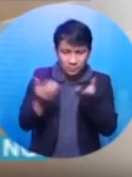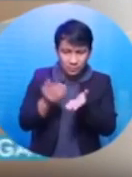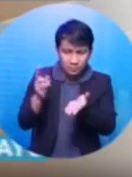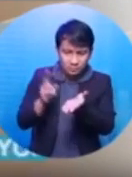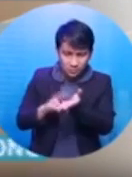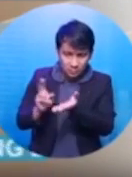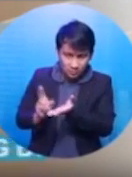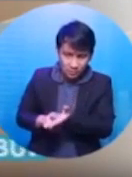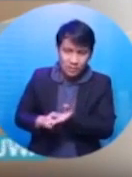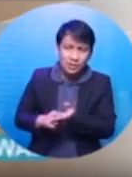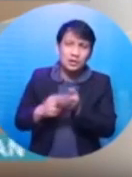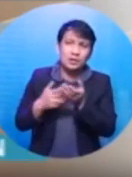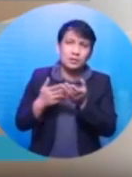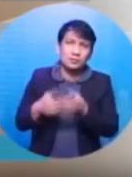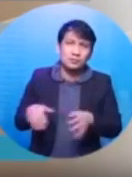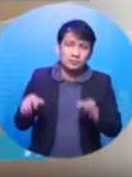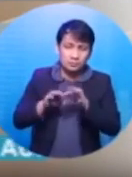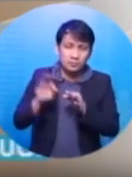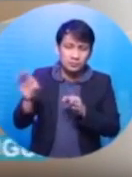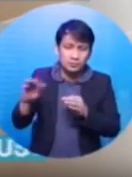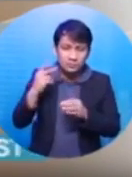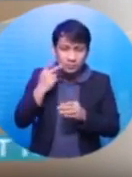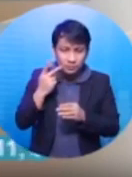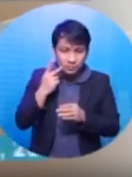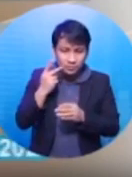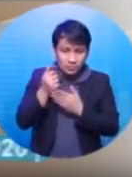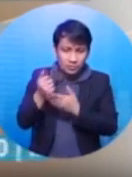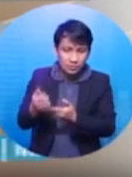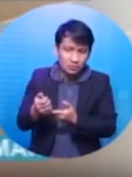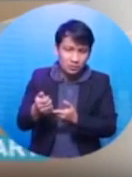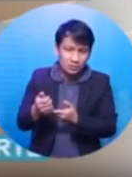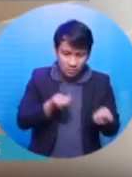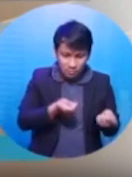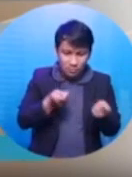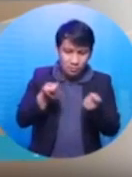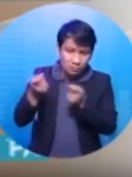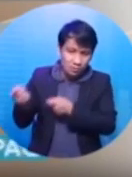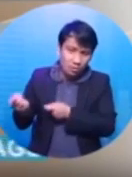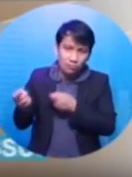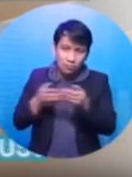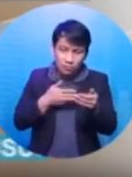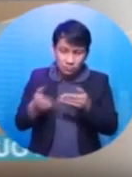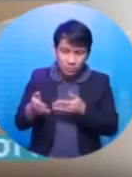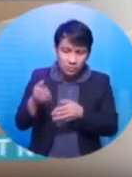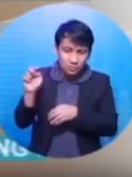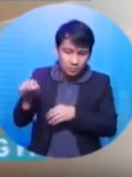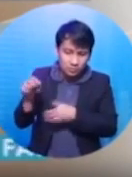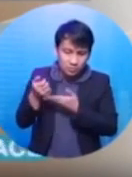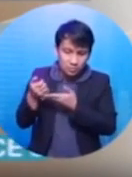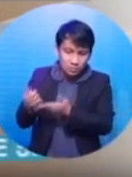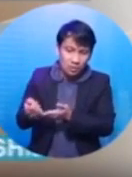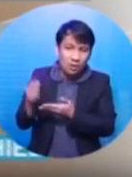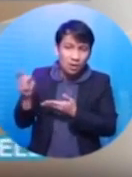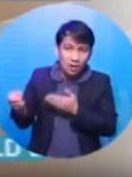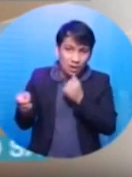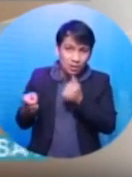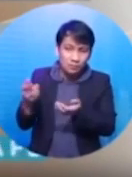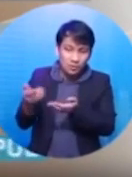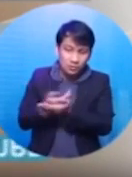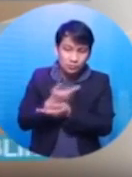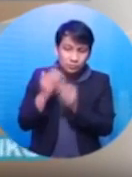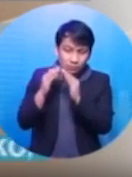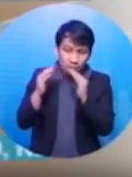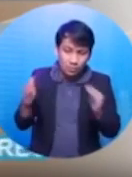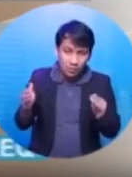po kayo. Ano po? And then ito pong anak niyong si Karen, tutulungan po namin na makalipat to at kung ano pa yung mga kailangan niyang tulong dun sa kanyang bagong